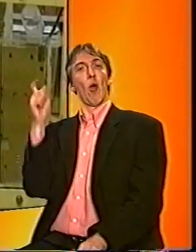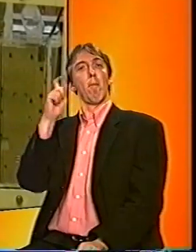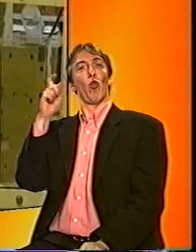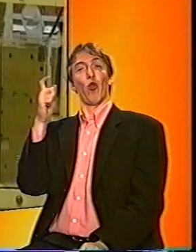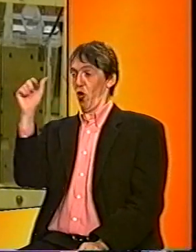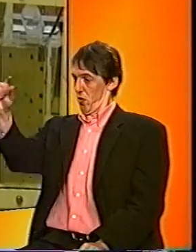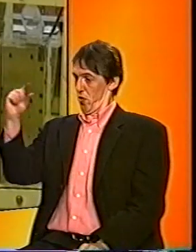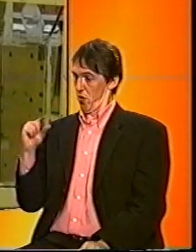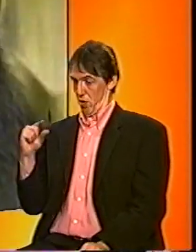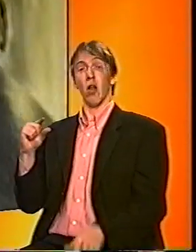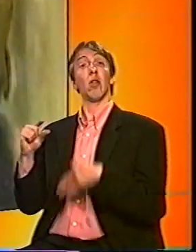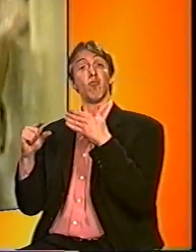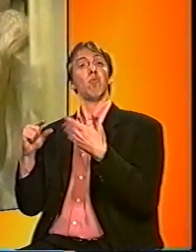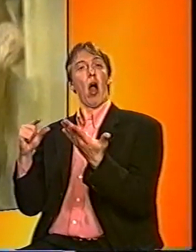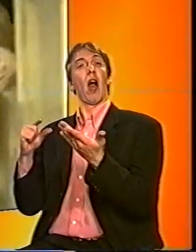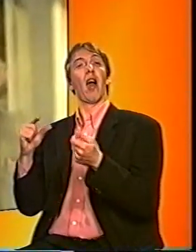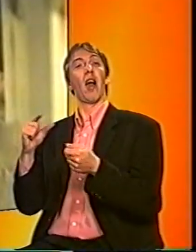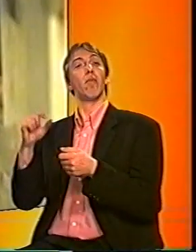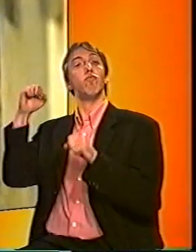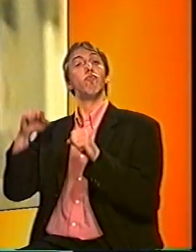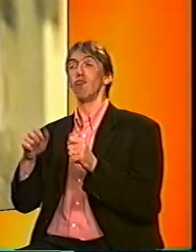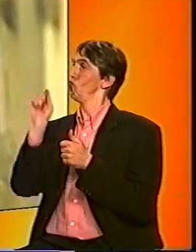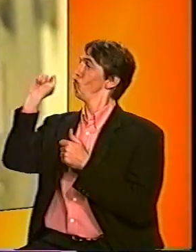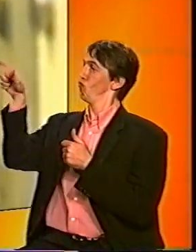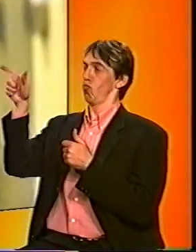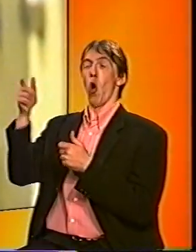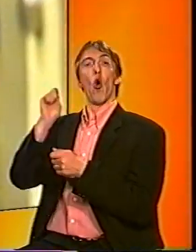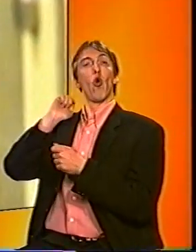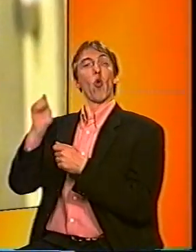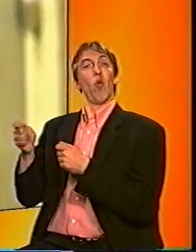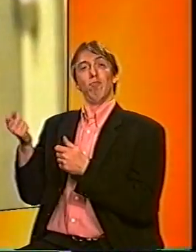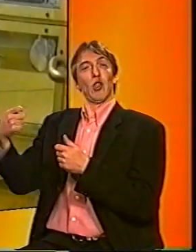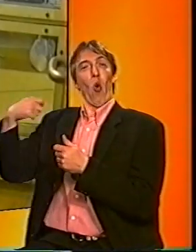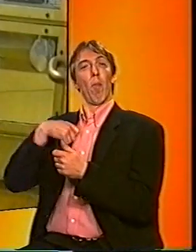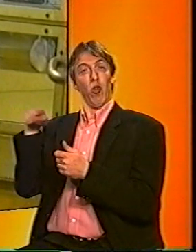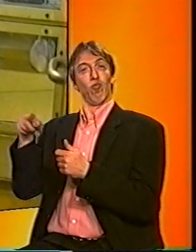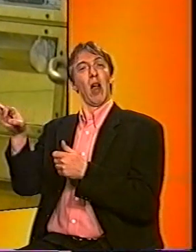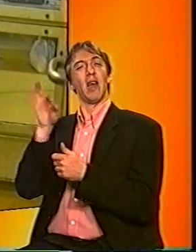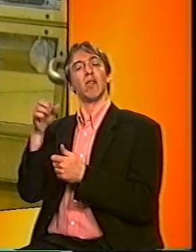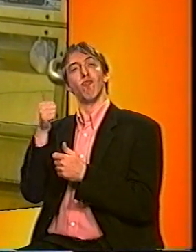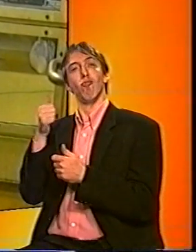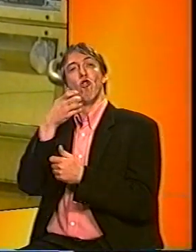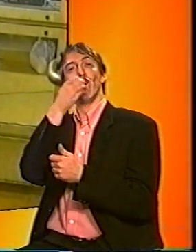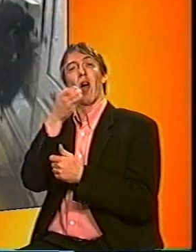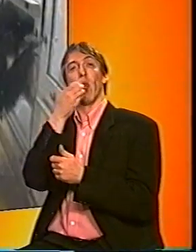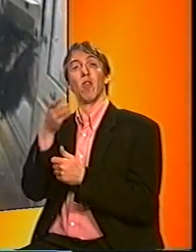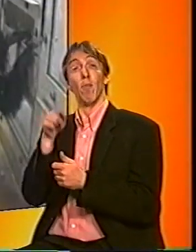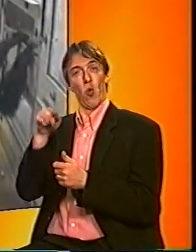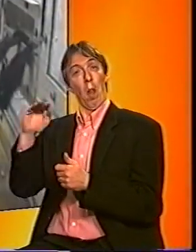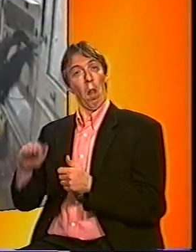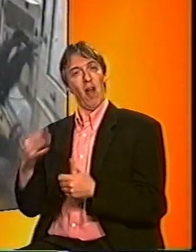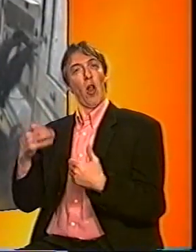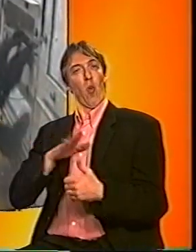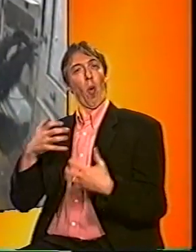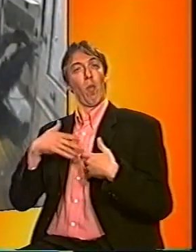dat muntje wil kopen. Ze kiest voor haar favoriete fruit. Ayumu wil het ook even proberen. Ja, een echte